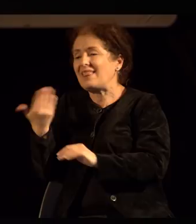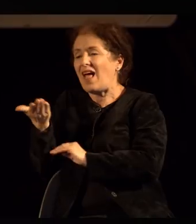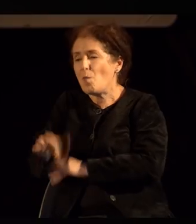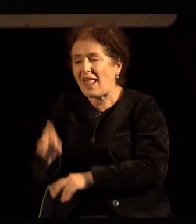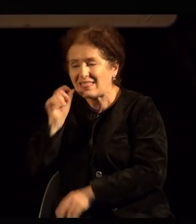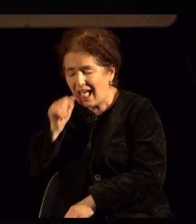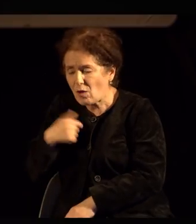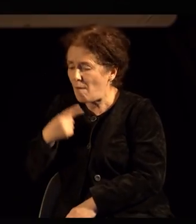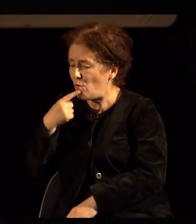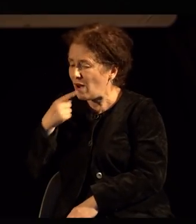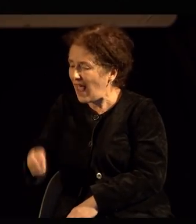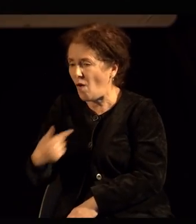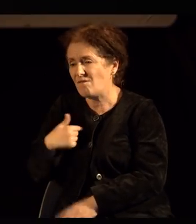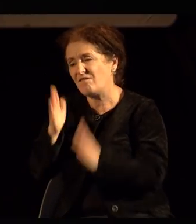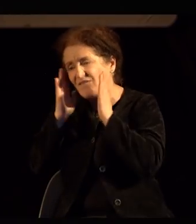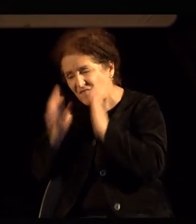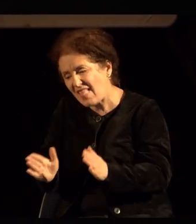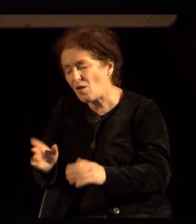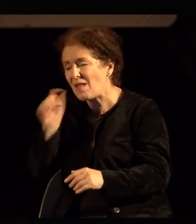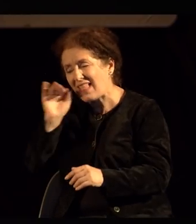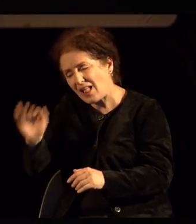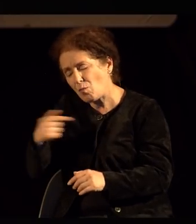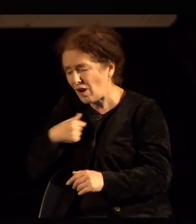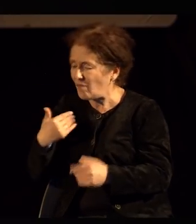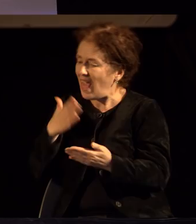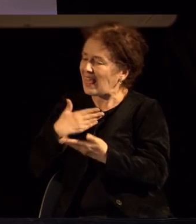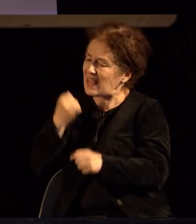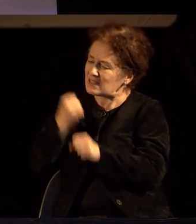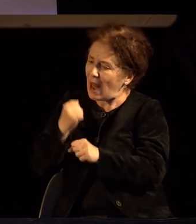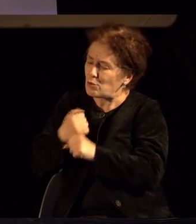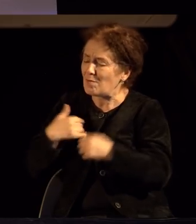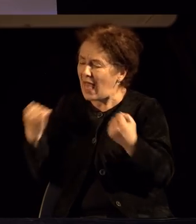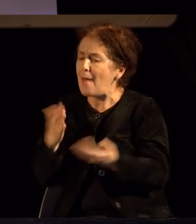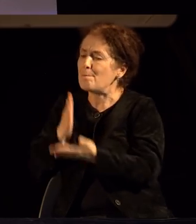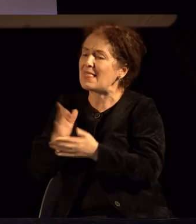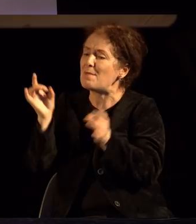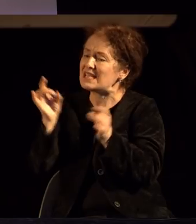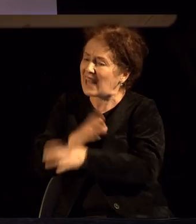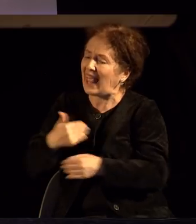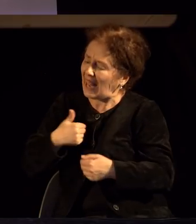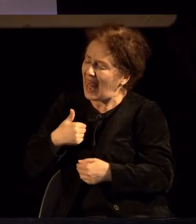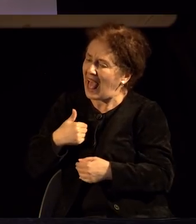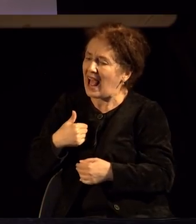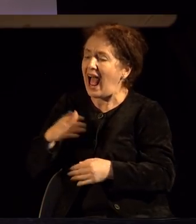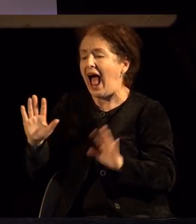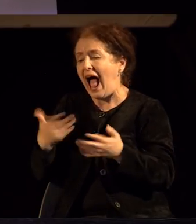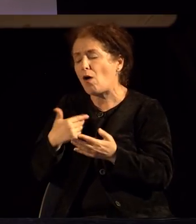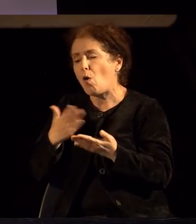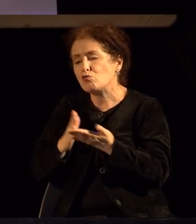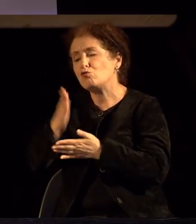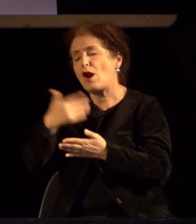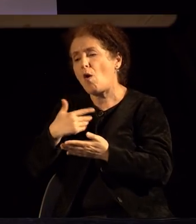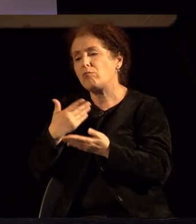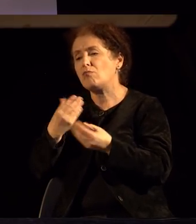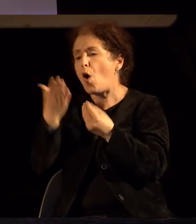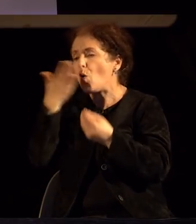нешто што треба да го направам е да бидам срекинен, и дека ќе бидам срекинен само ако се остварам себе